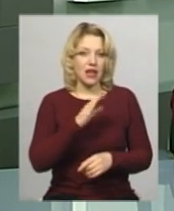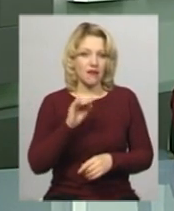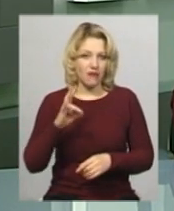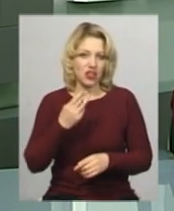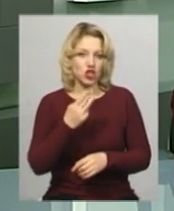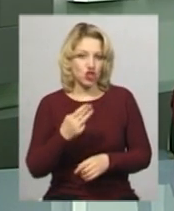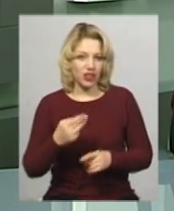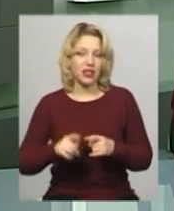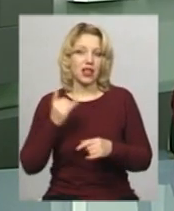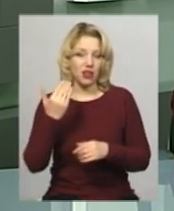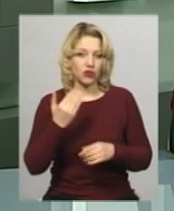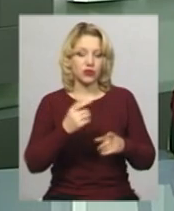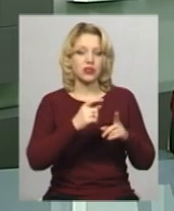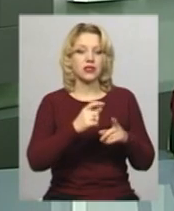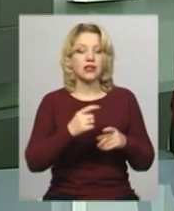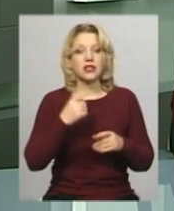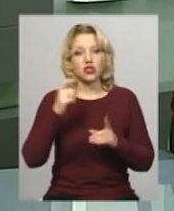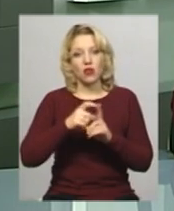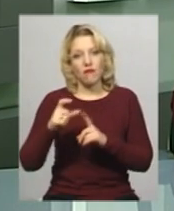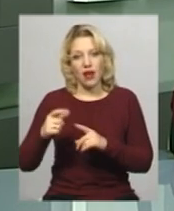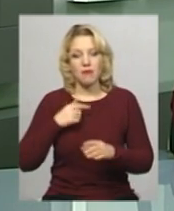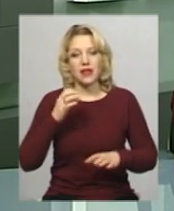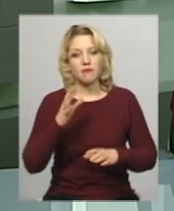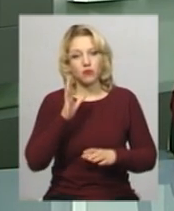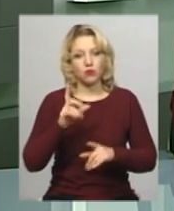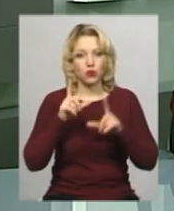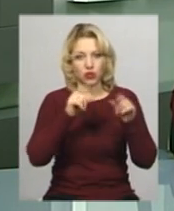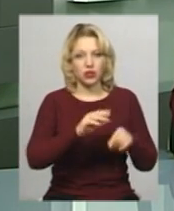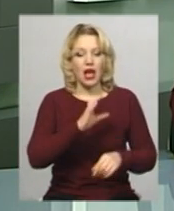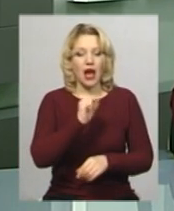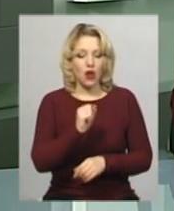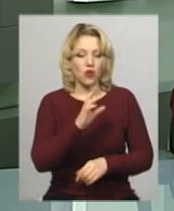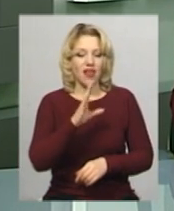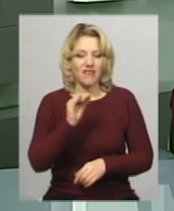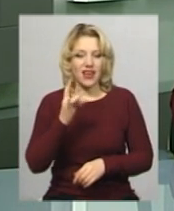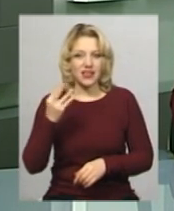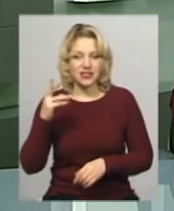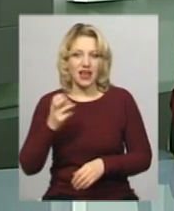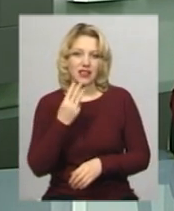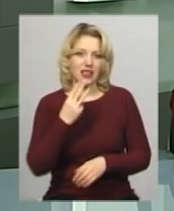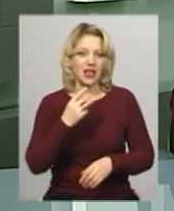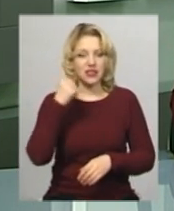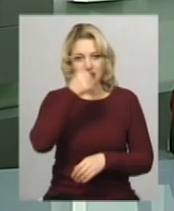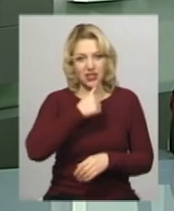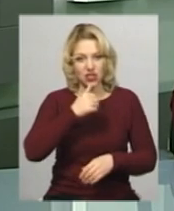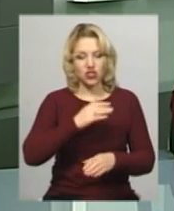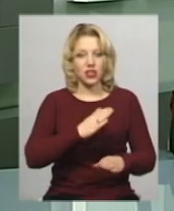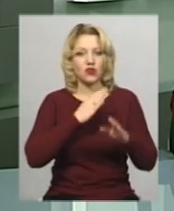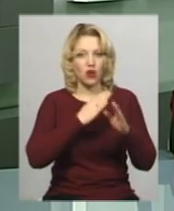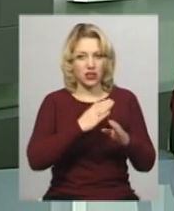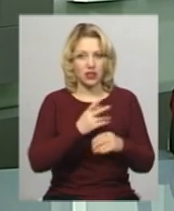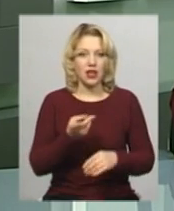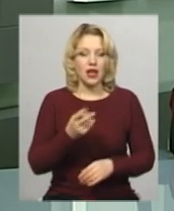його словами, на ці змагання поїдуть майстер спорту міжнародного класу Альона Вересняк та 13-річні каратисти Максим Будузь і Богдана